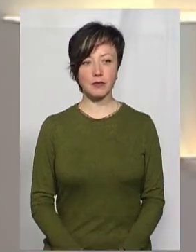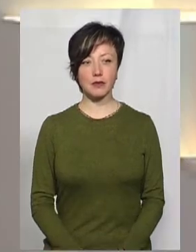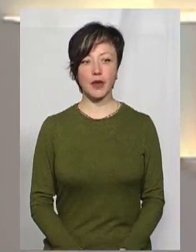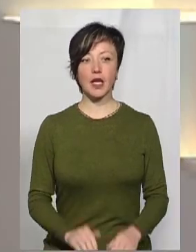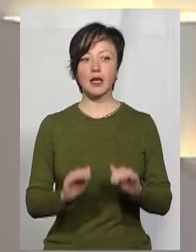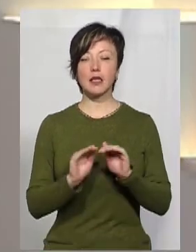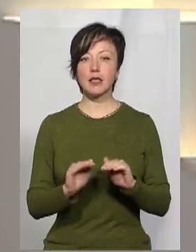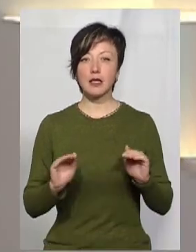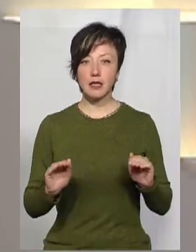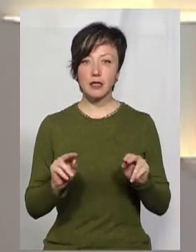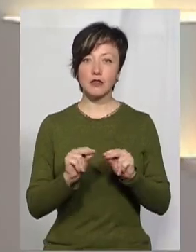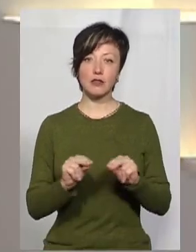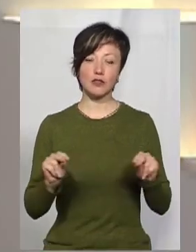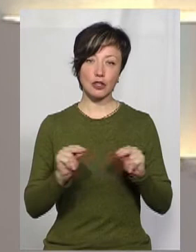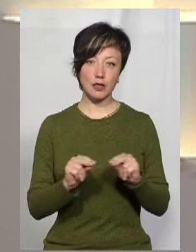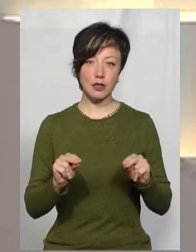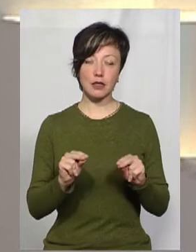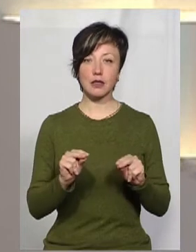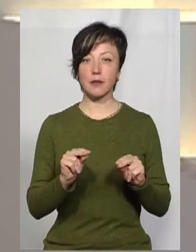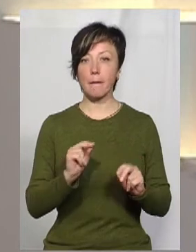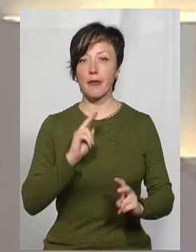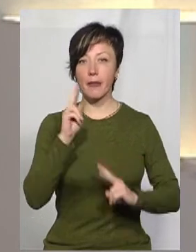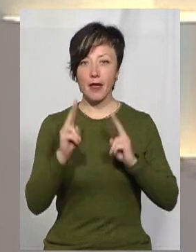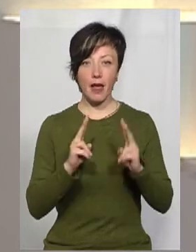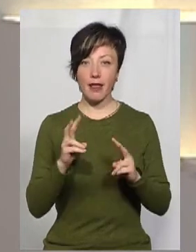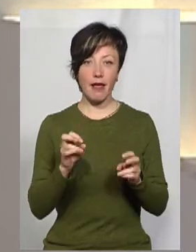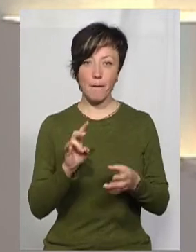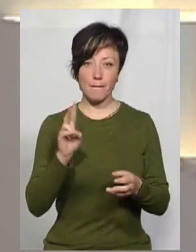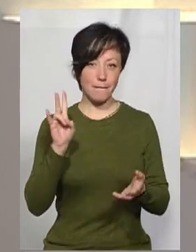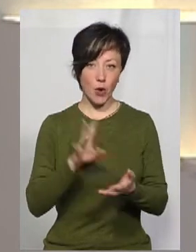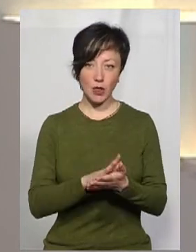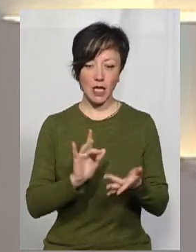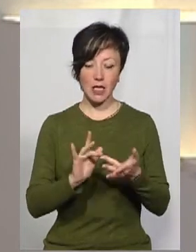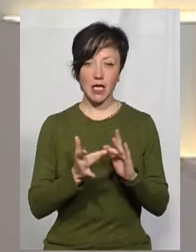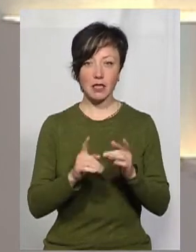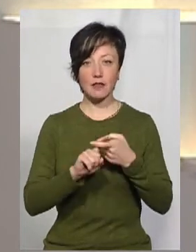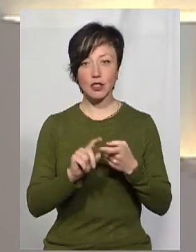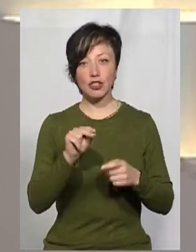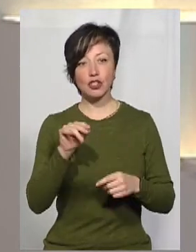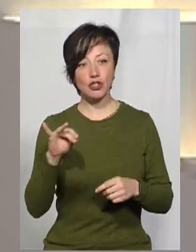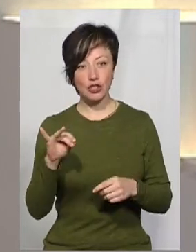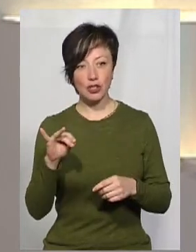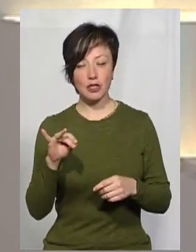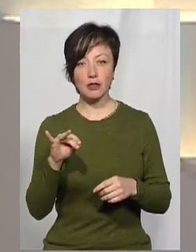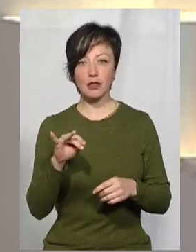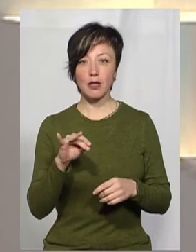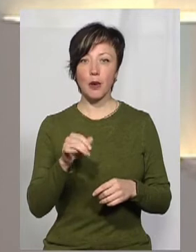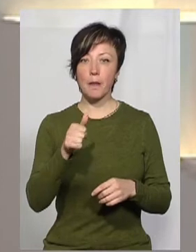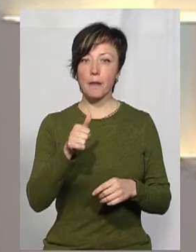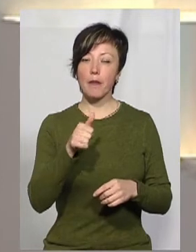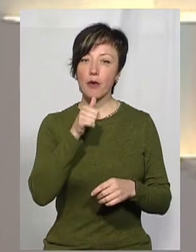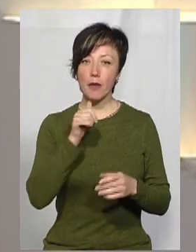Діти і учителі, як ми чули, нарікають на нестабільний інтернет-зв'язок. Чи зв'язувалися з інтернет